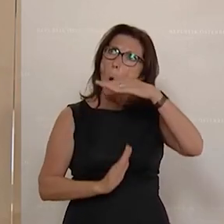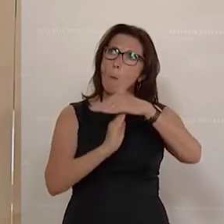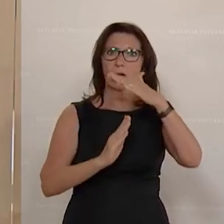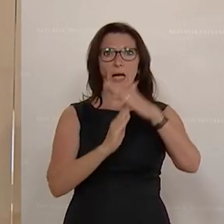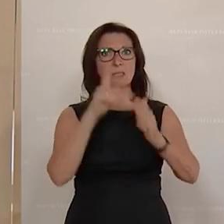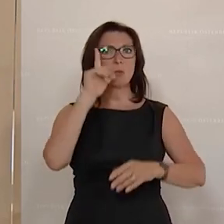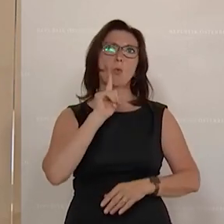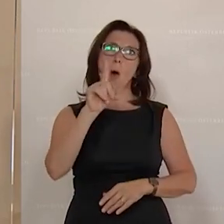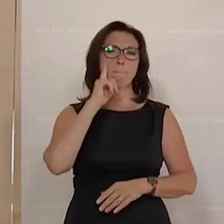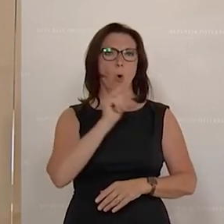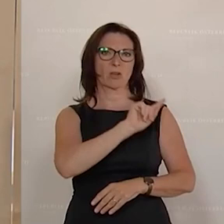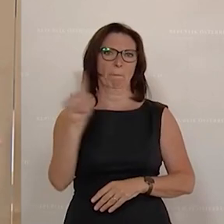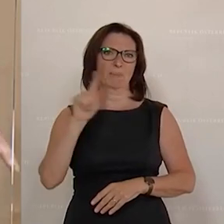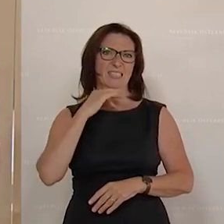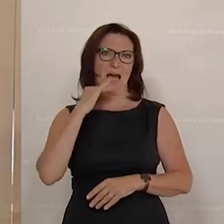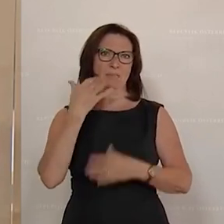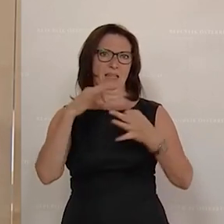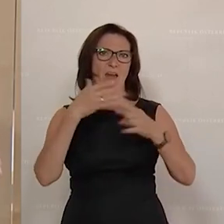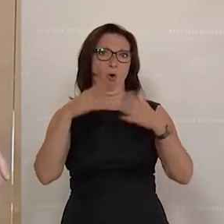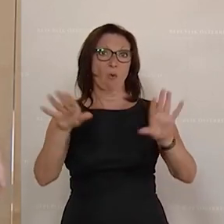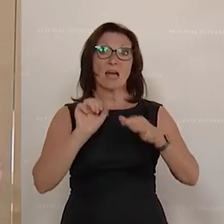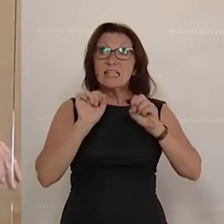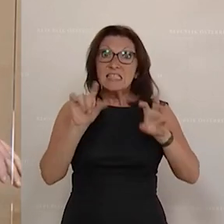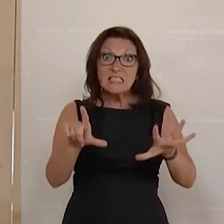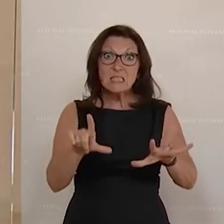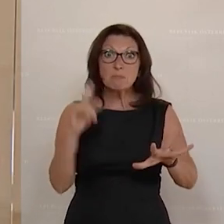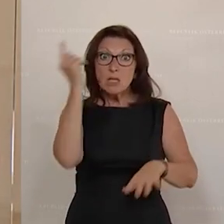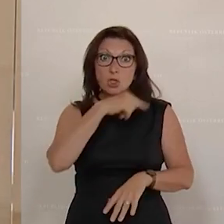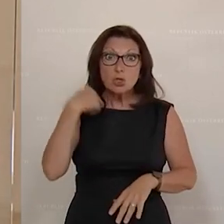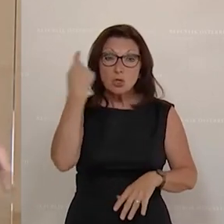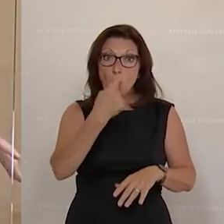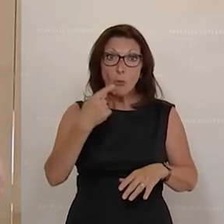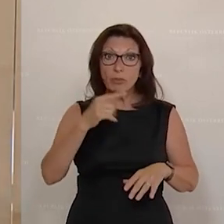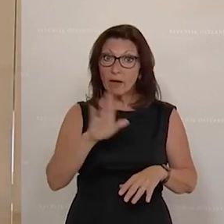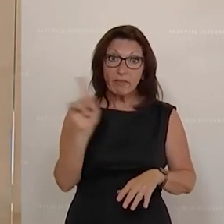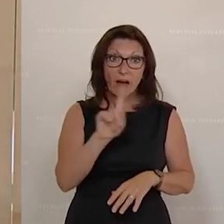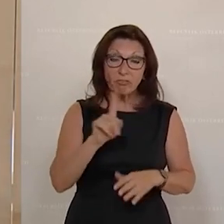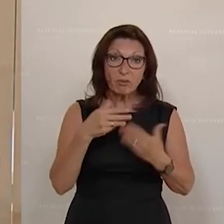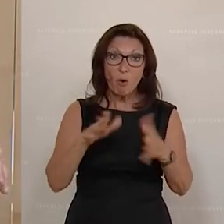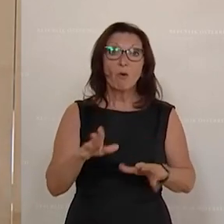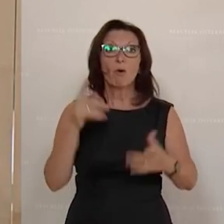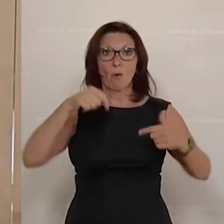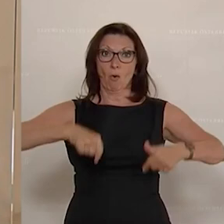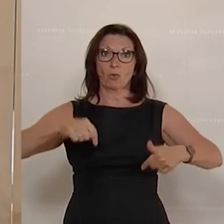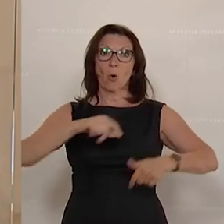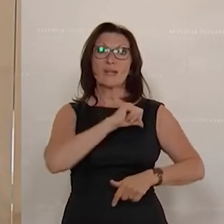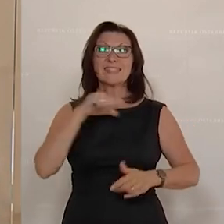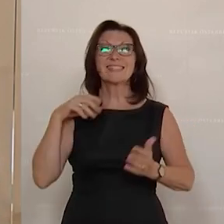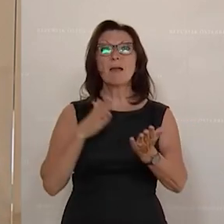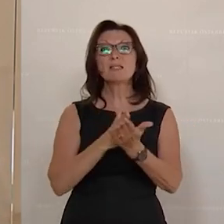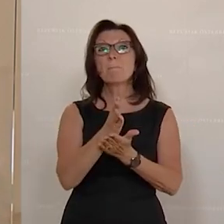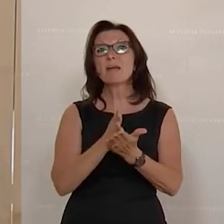Samstag. 17 haben nicht einmal am Sonntag Beschränkungen. Und bei uns in Österreich fallen sogar Selbstbedienungsläden dem